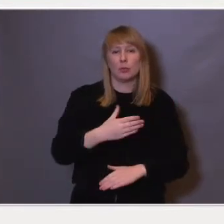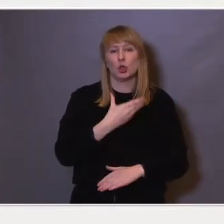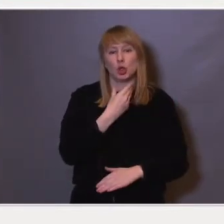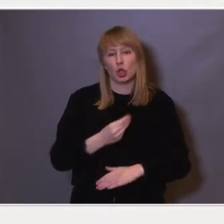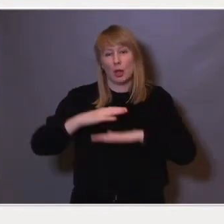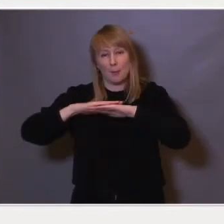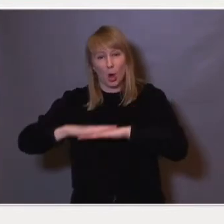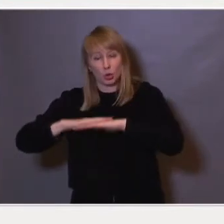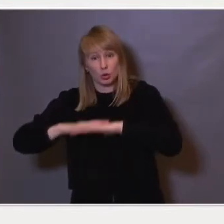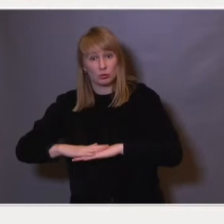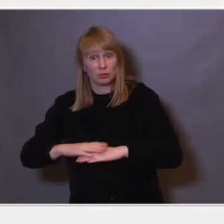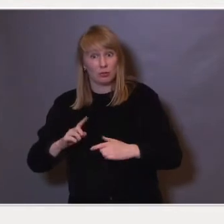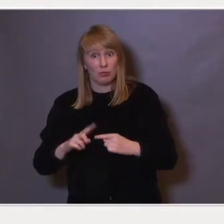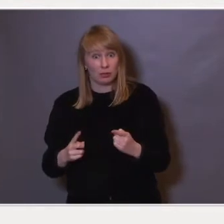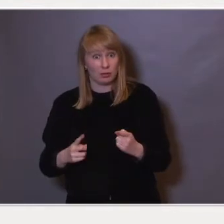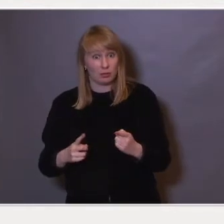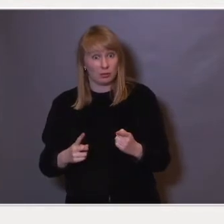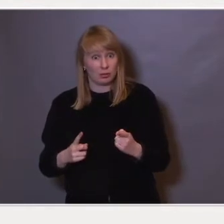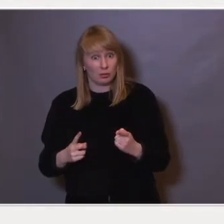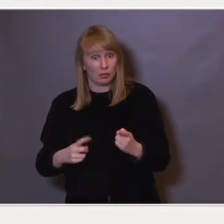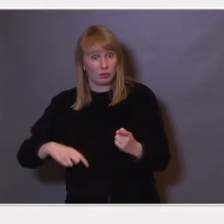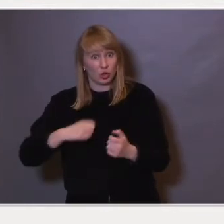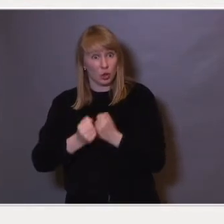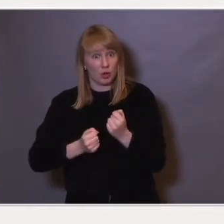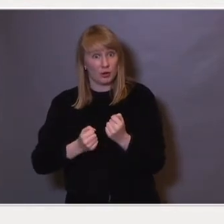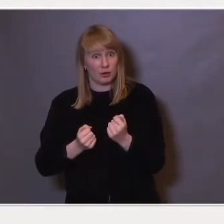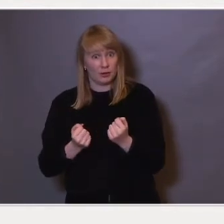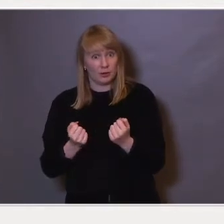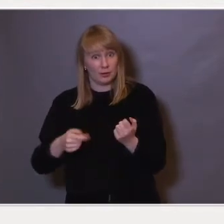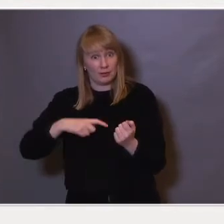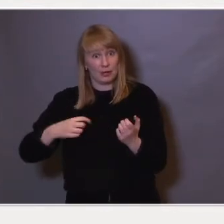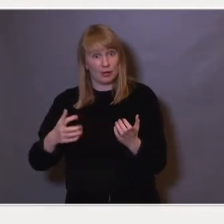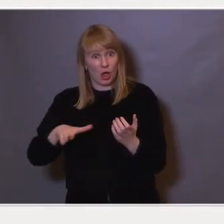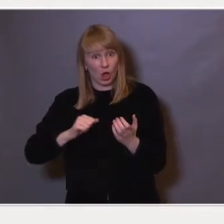Men spørsmålet er, gjør vi det vi kan for å sikre dette?